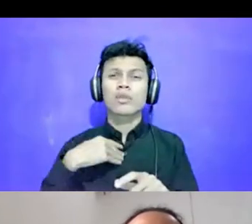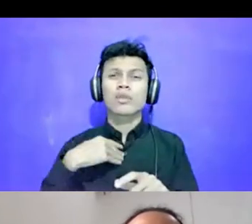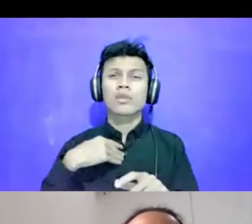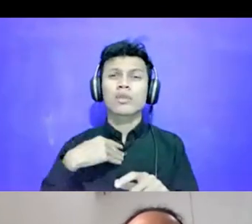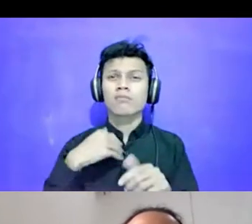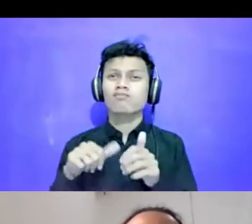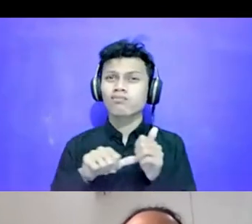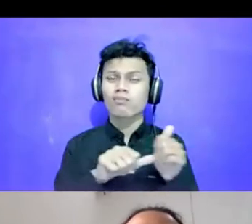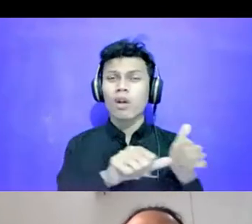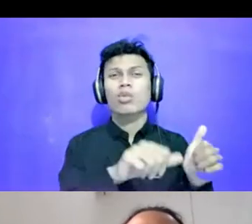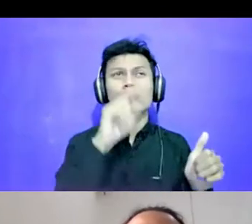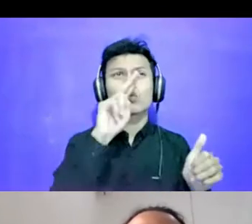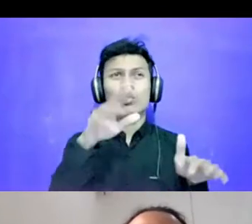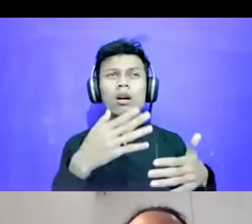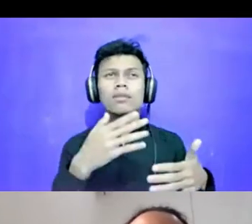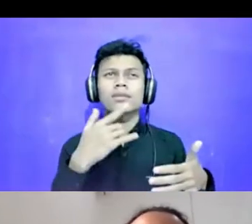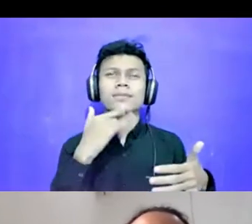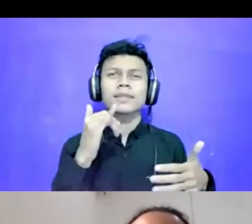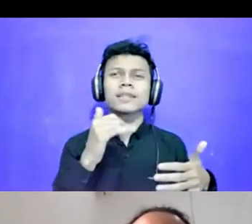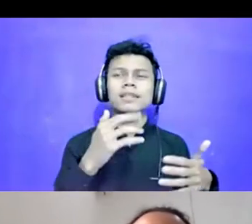Mapping Petanya